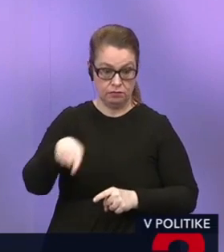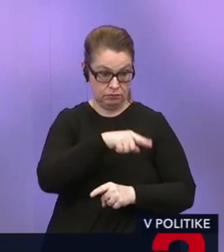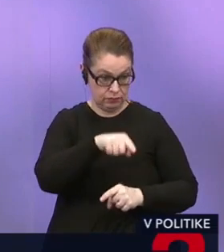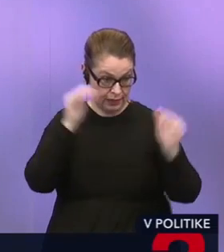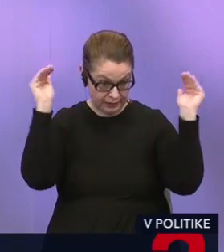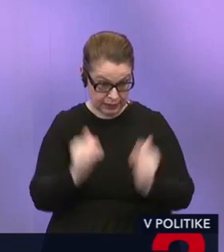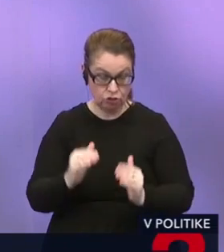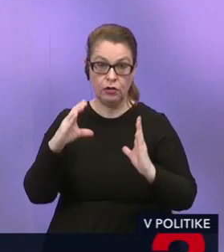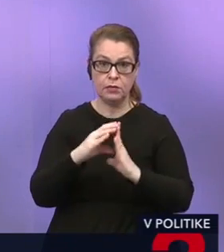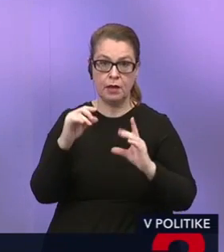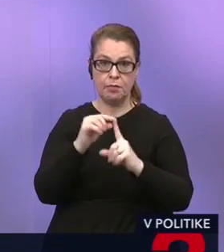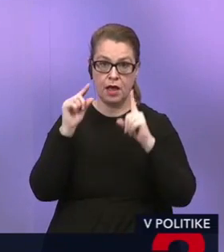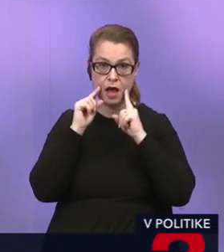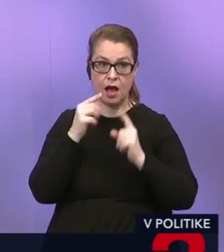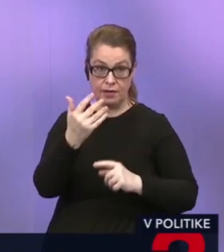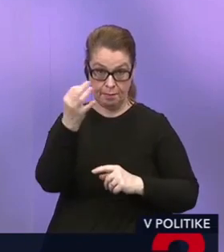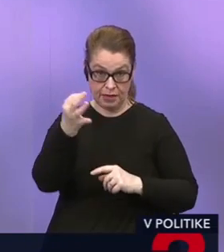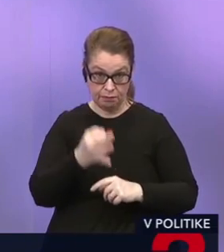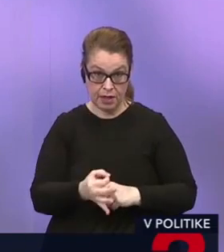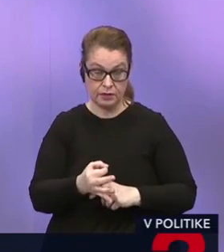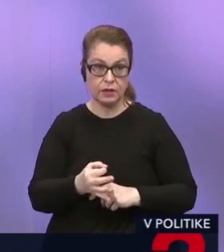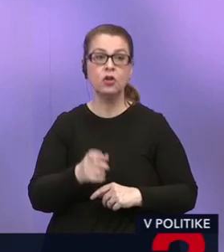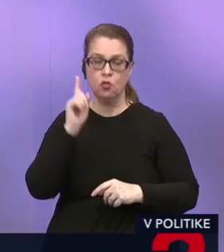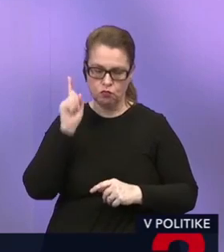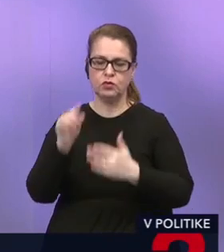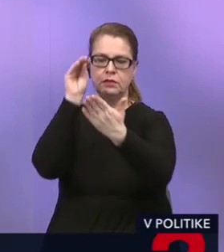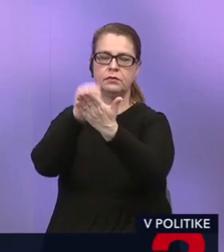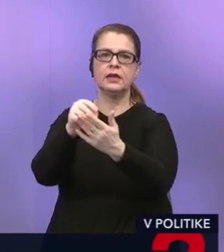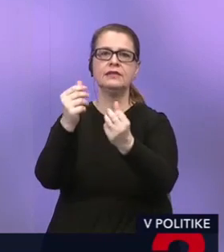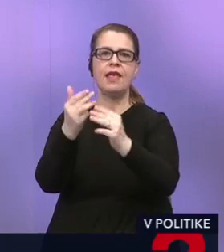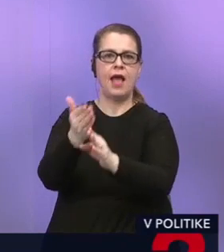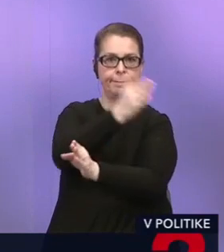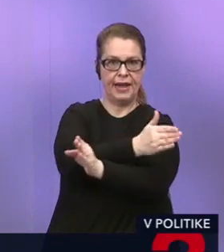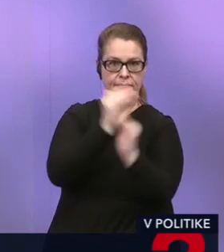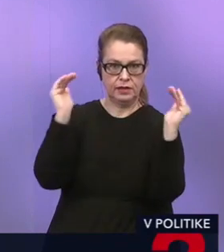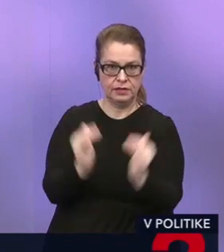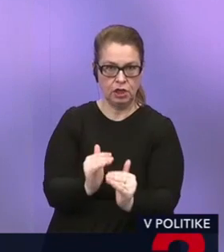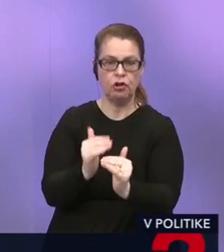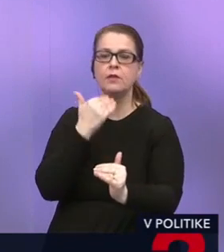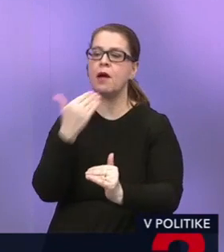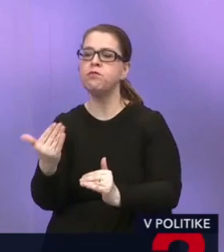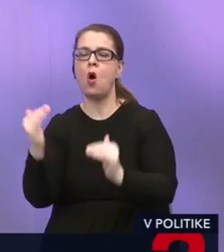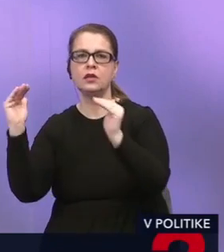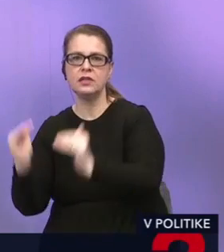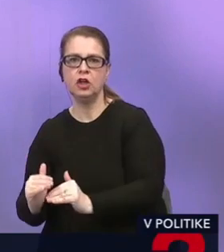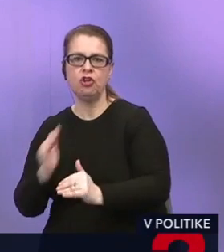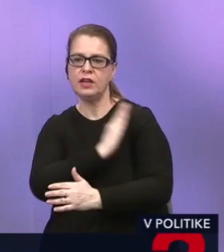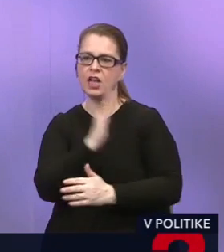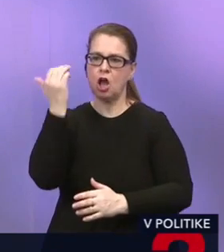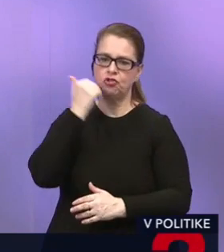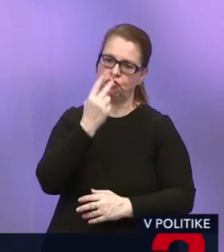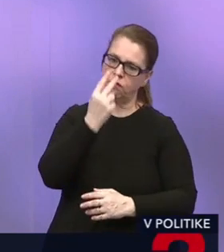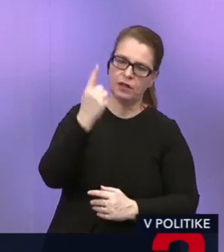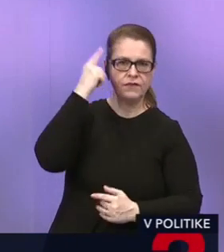potrebné znižiť DPH na 5%, aby uviedli cenu pred znižením a po znižení, kde si každý bude môcť